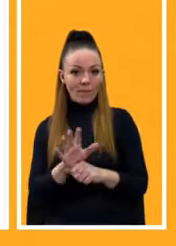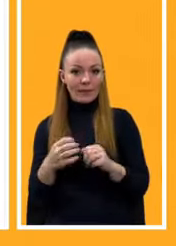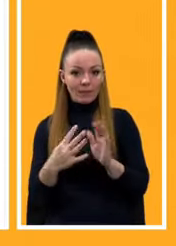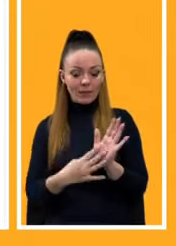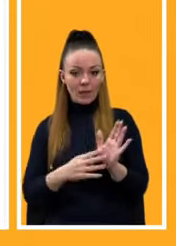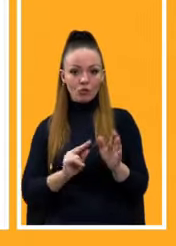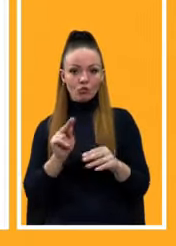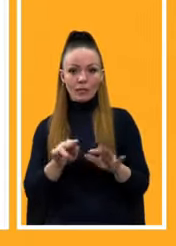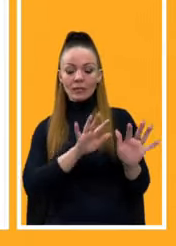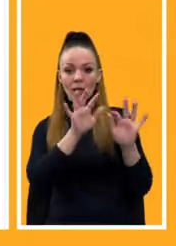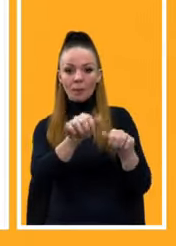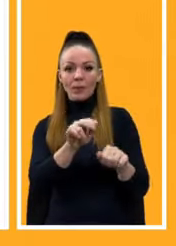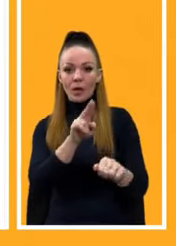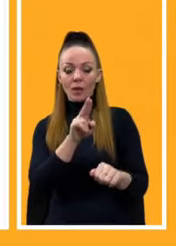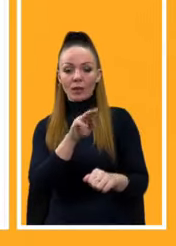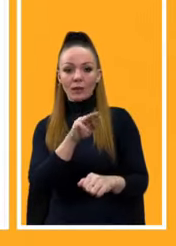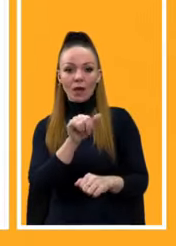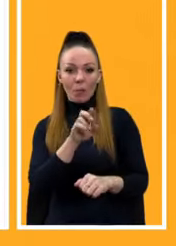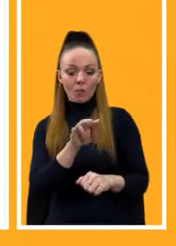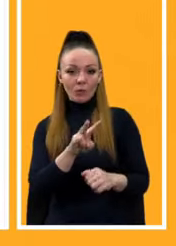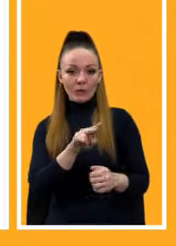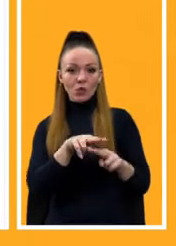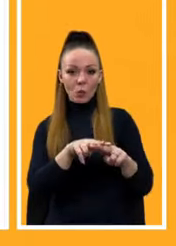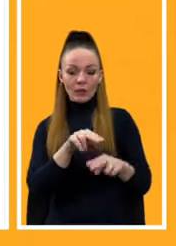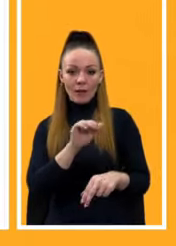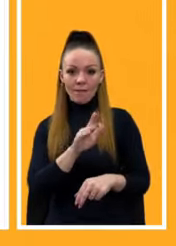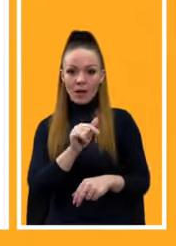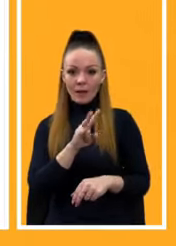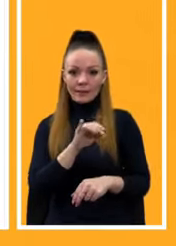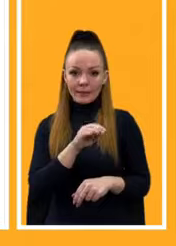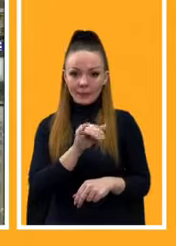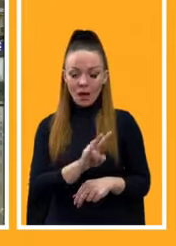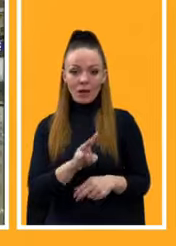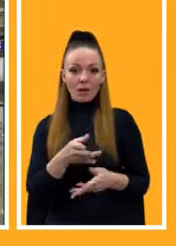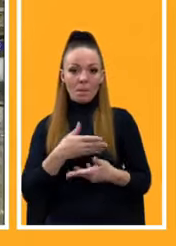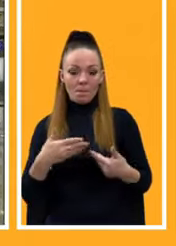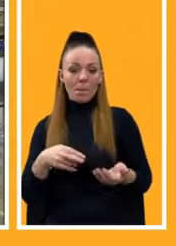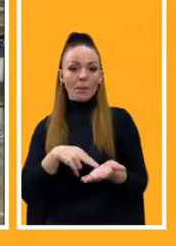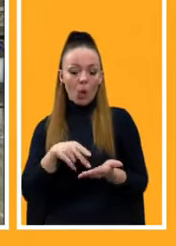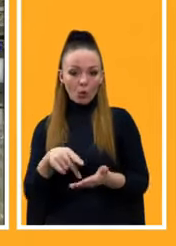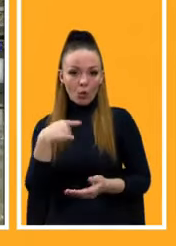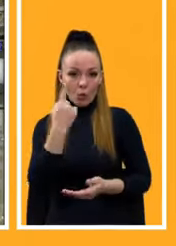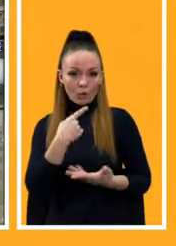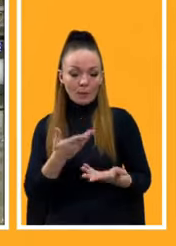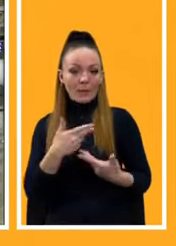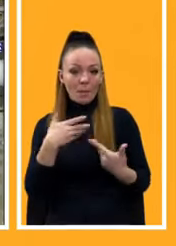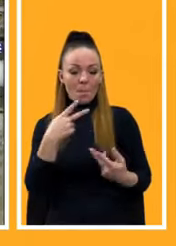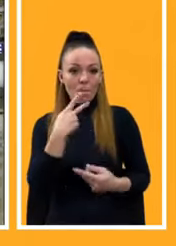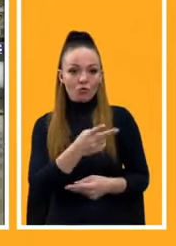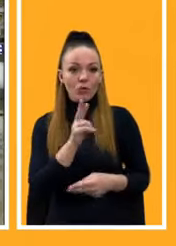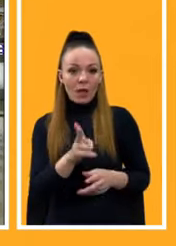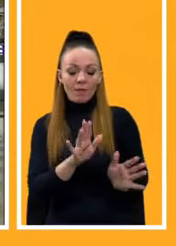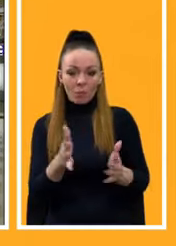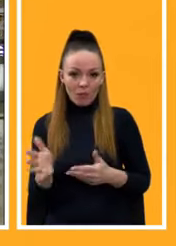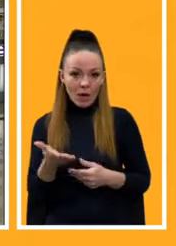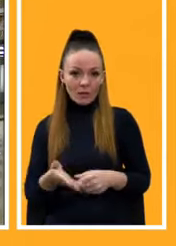захоплення талібами Кабулу, в столиці Афганістану всі ці безпосередні ситуації ми проходили особисто. Ми бачили, як це відбувається, як важко,